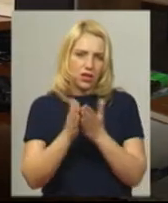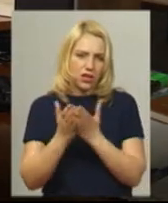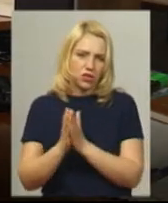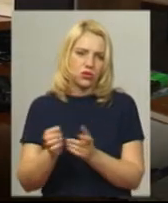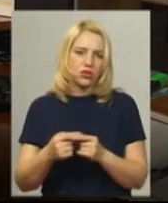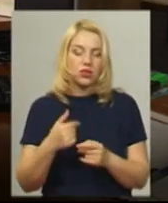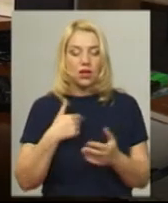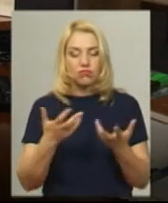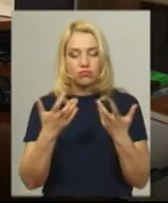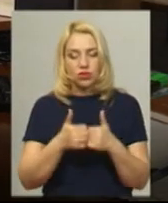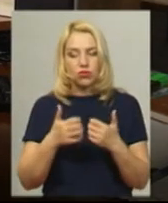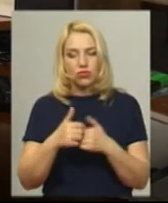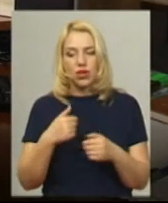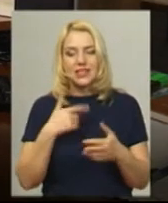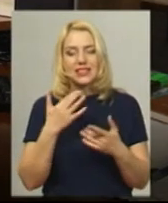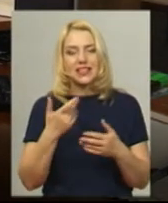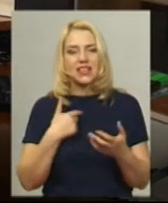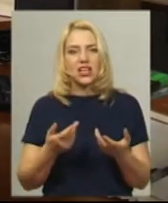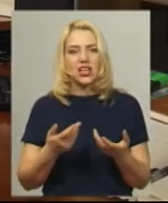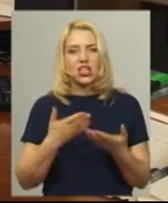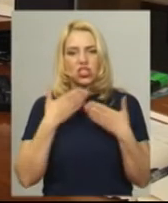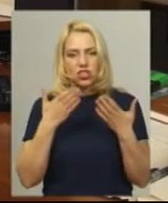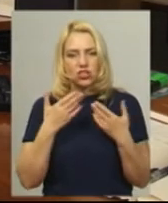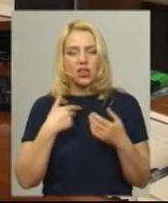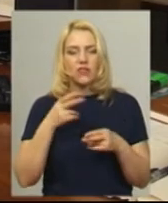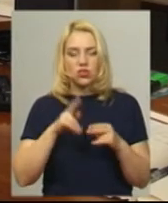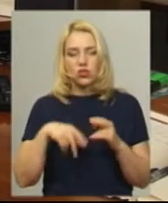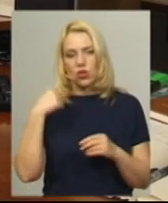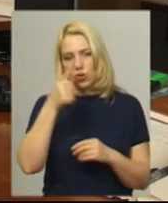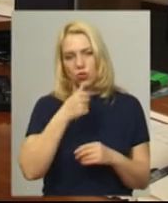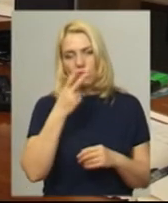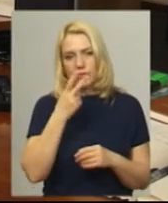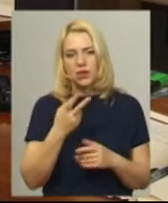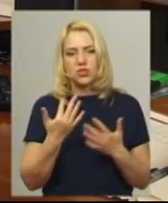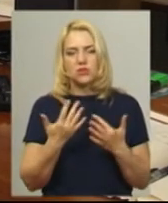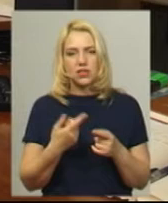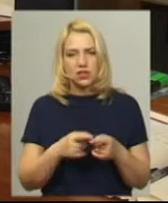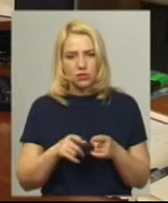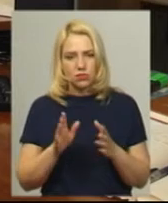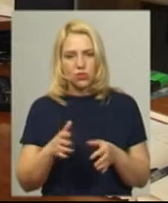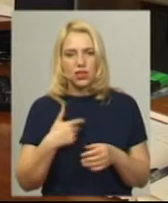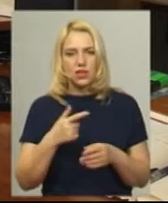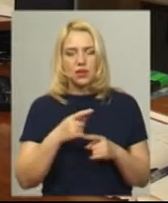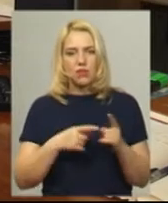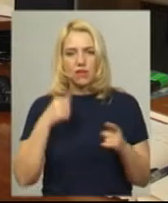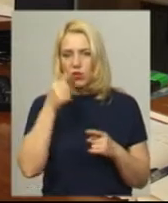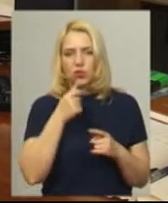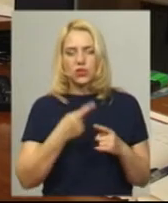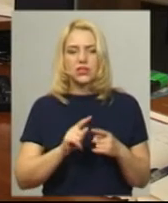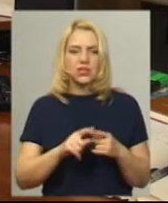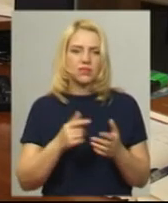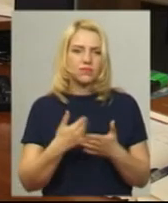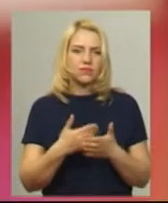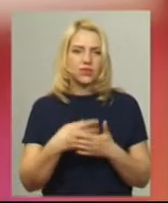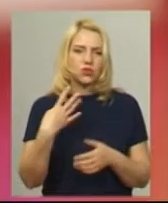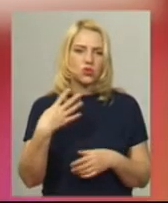читаю книжок за рік, то в кінці року ми побачимо, яка це буде цифра, але наразі за півроку це вже, здається,